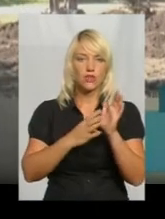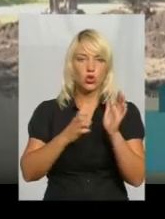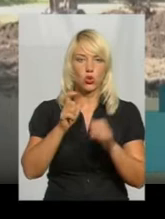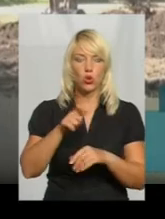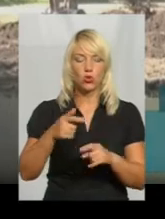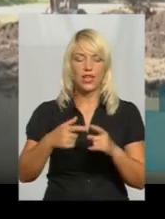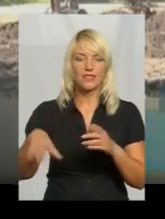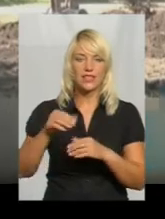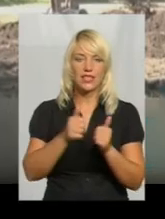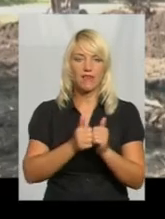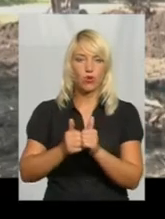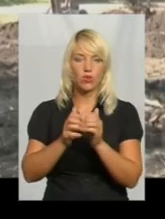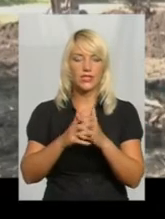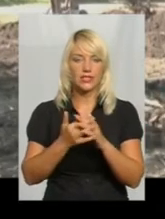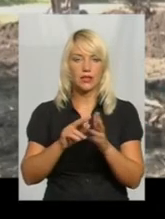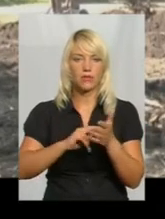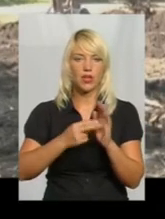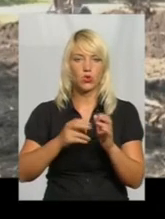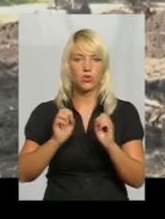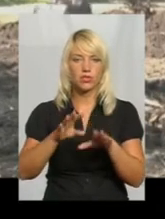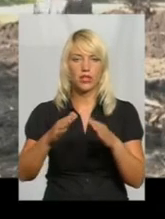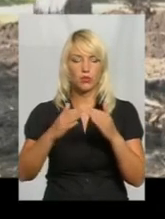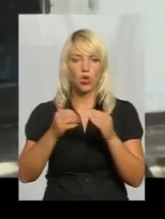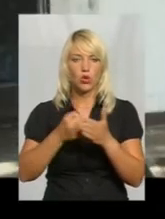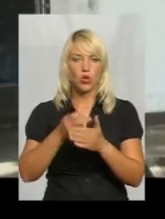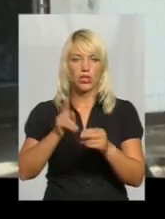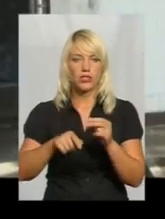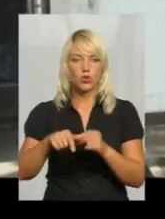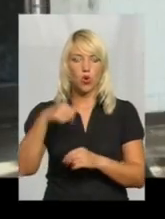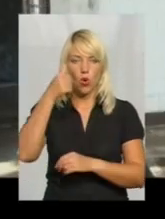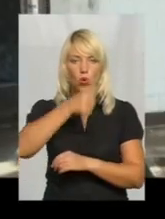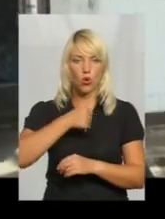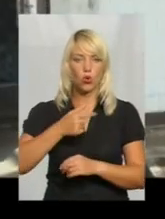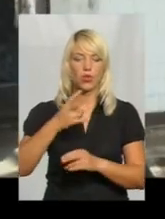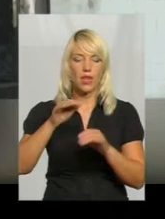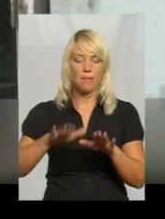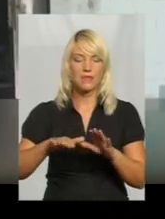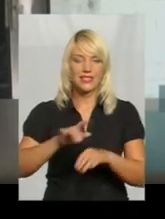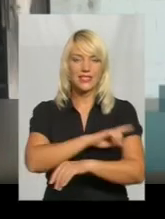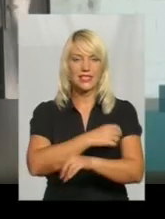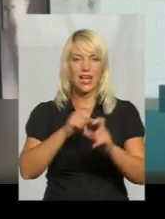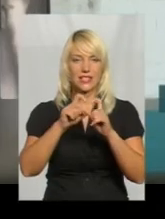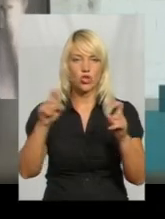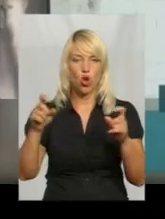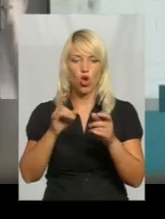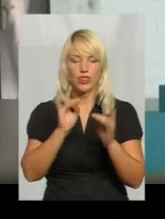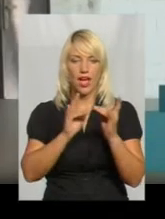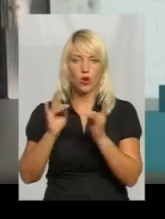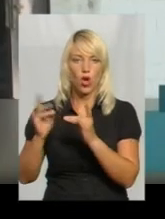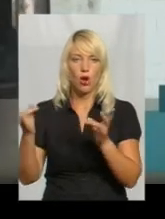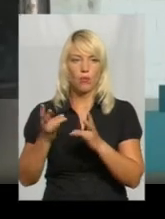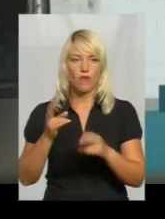жителі навколишніх сіл. Планують здати будівлю до кінця цього року. На місці цього стаціонару мають побудувати нову